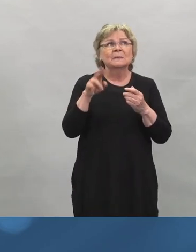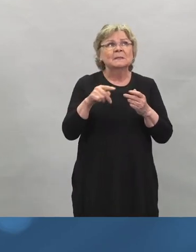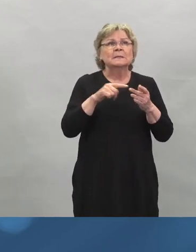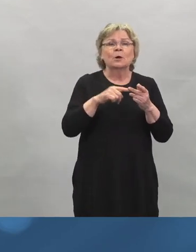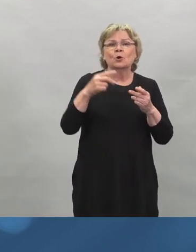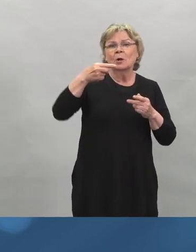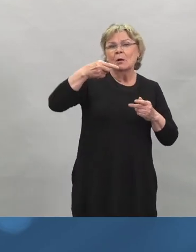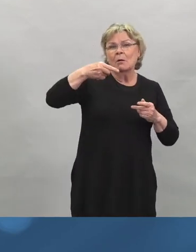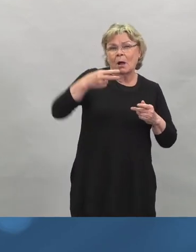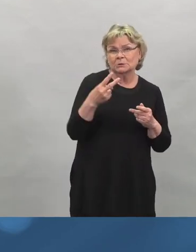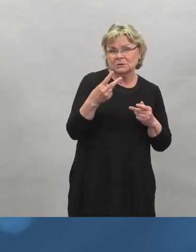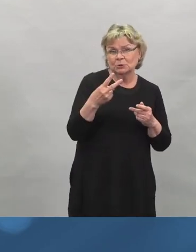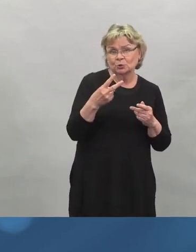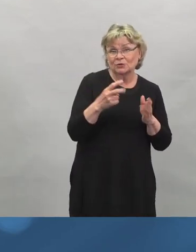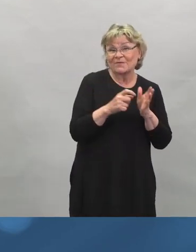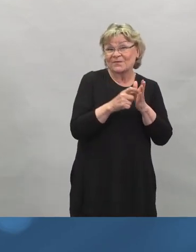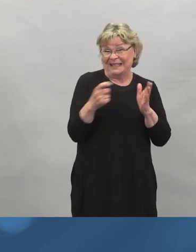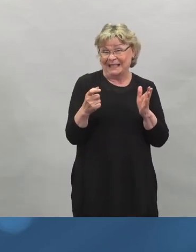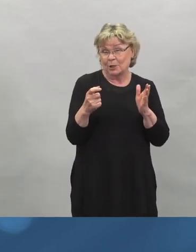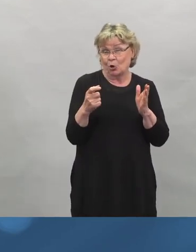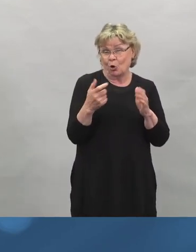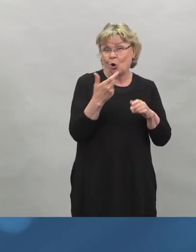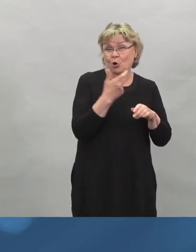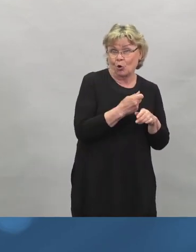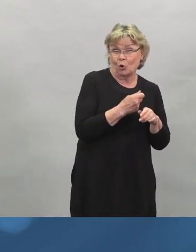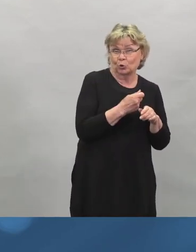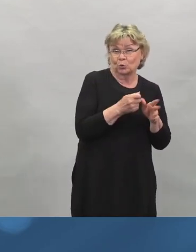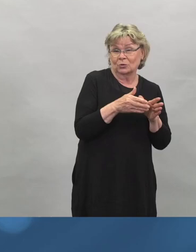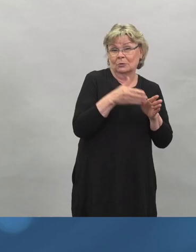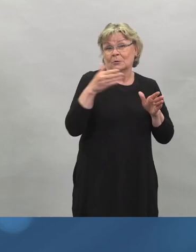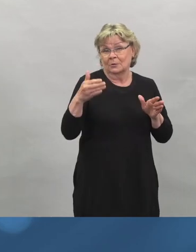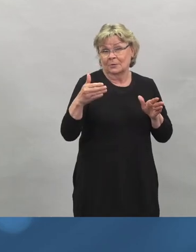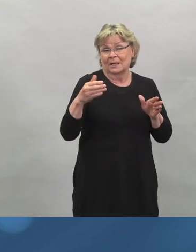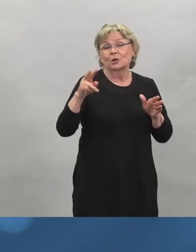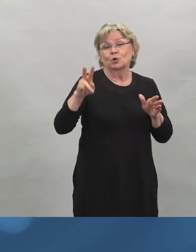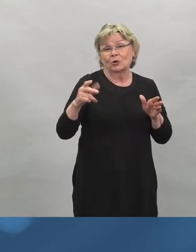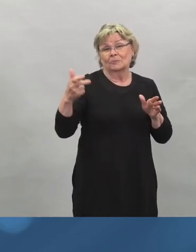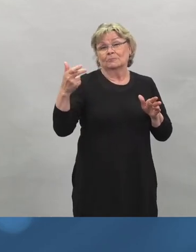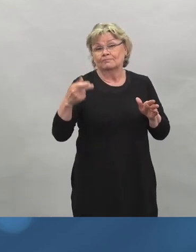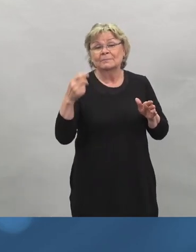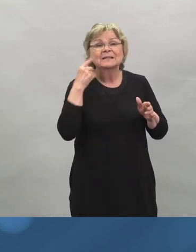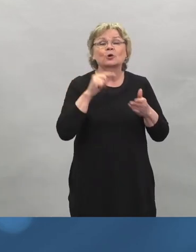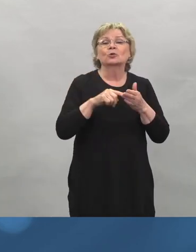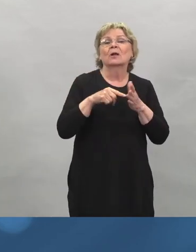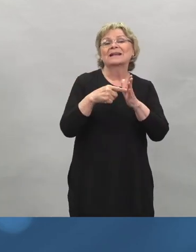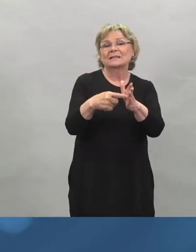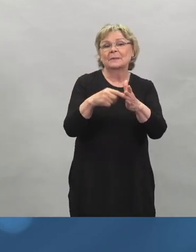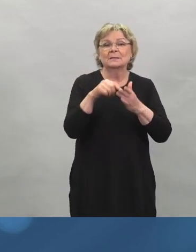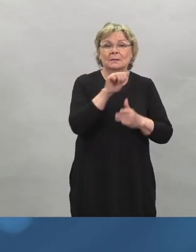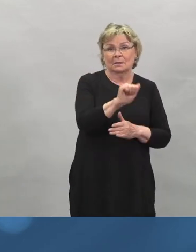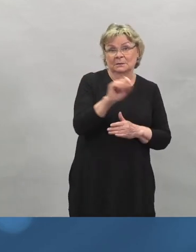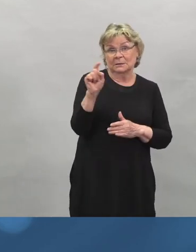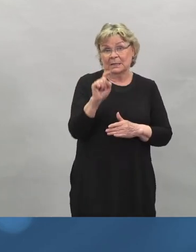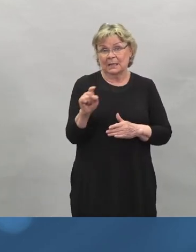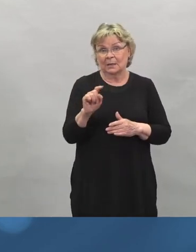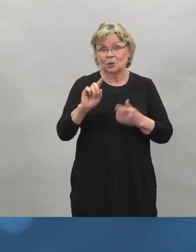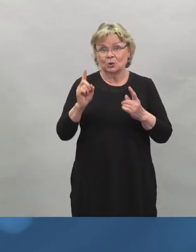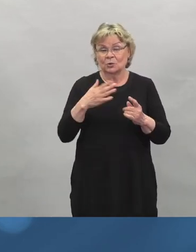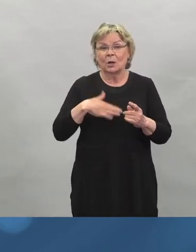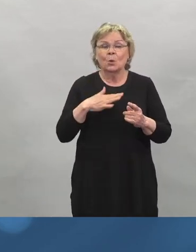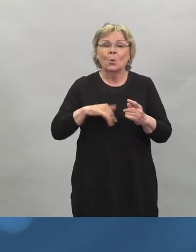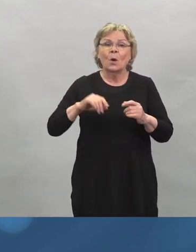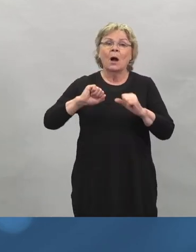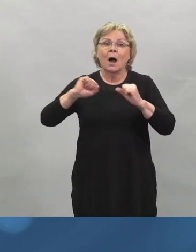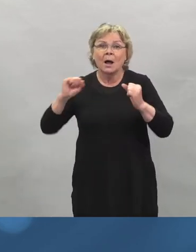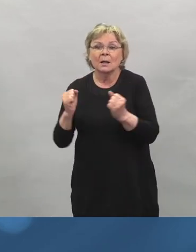rokoteannosväliin. Ilmoitettiin, että AstraZenecan rokotteen suhteen, jos haluaa sen toisen AstraZenecan annoksen